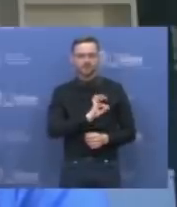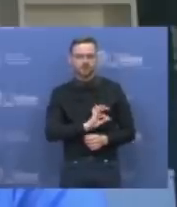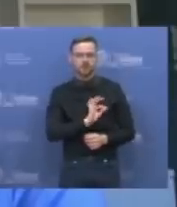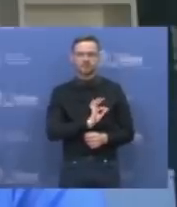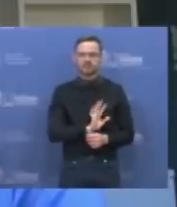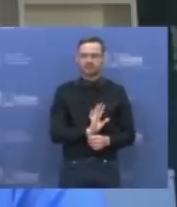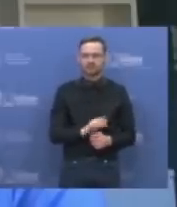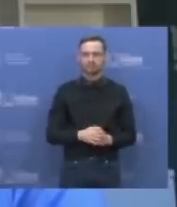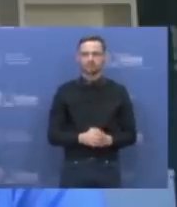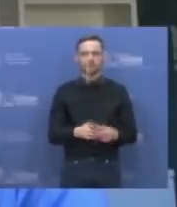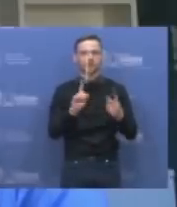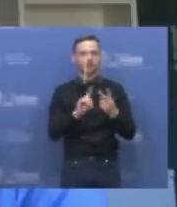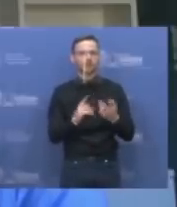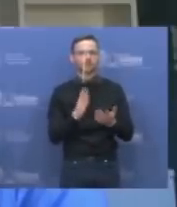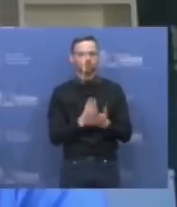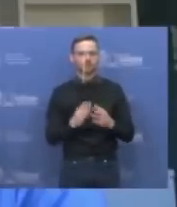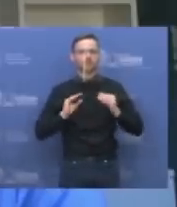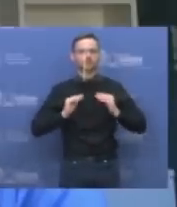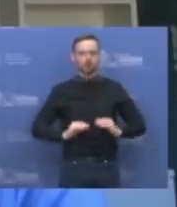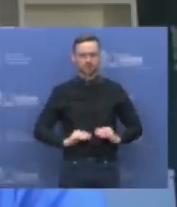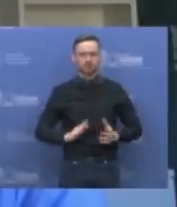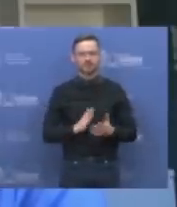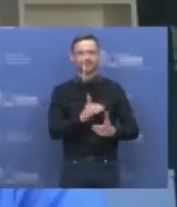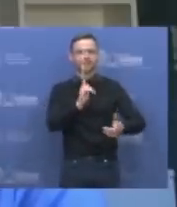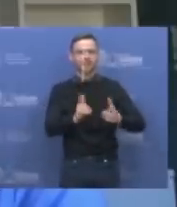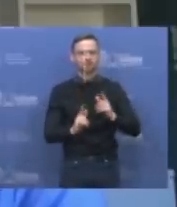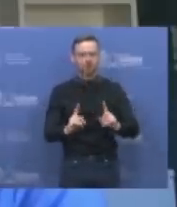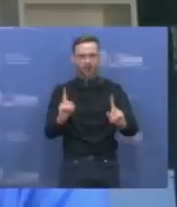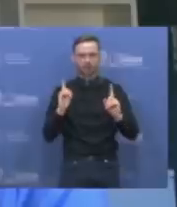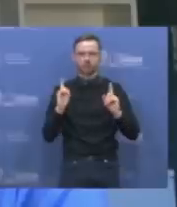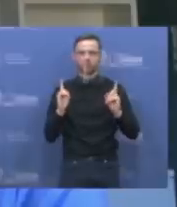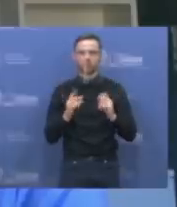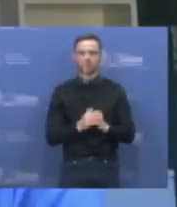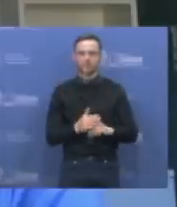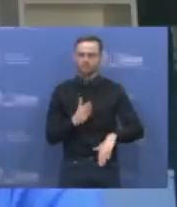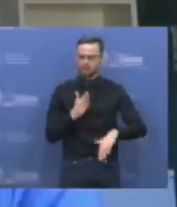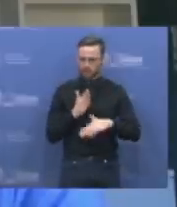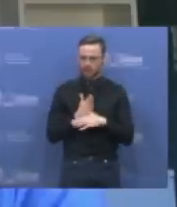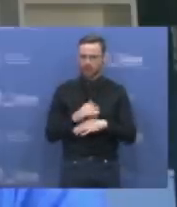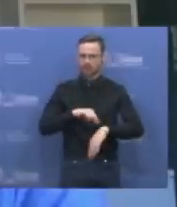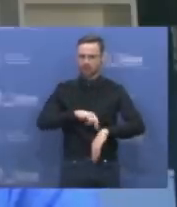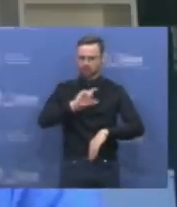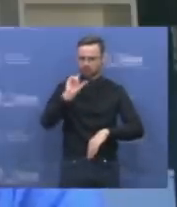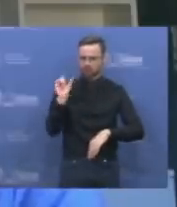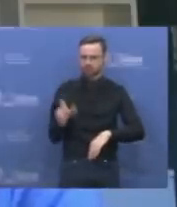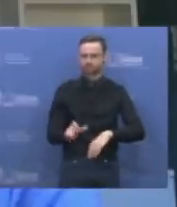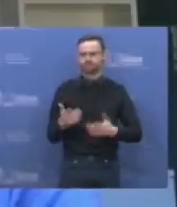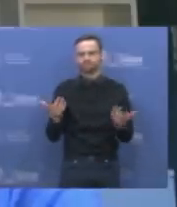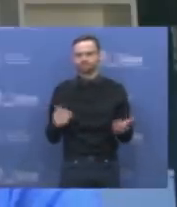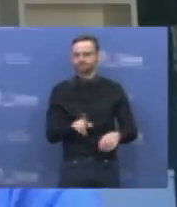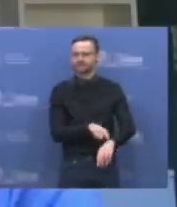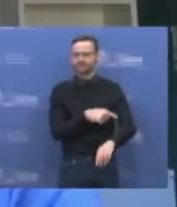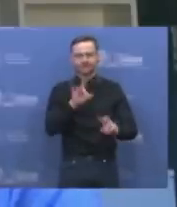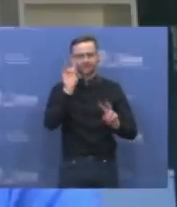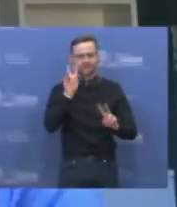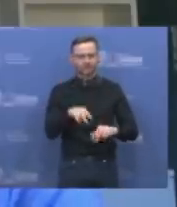kelias yra įgyti imunitetą, tai yra natūralia apsauga, bet ar jis mums padės ilgą laiką, ar jis tai bus ilgalaikis